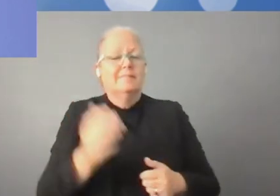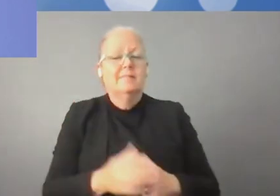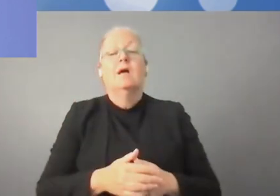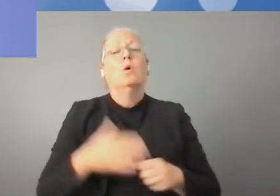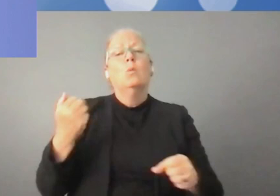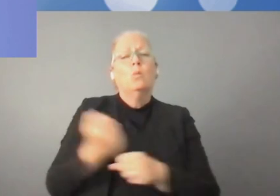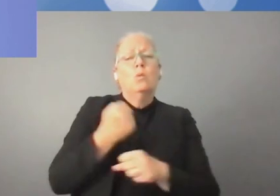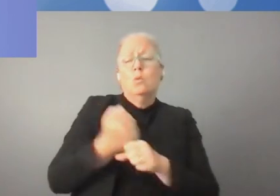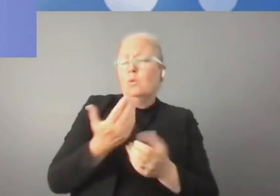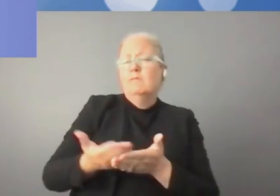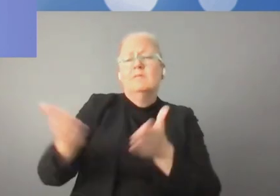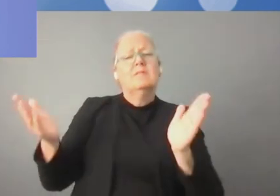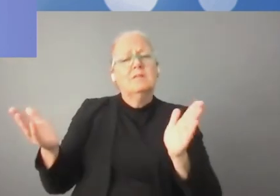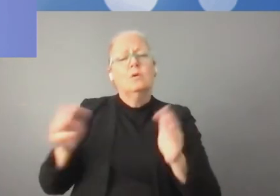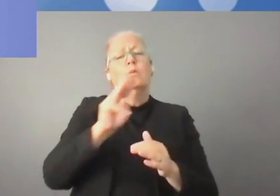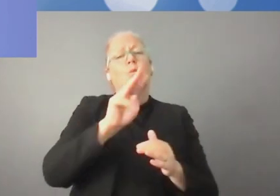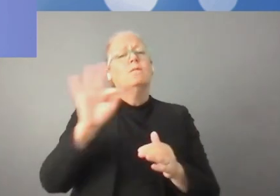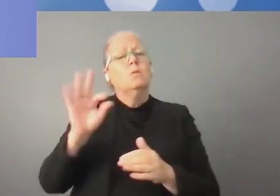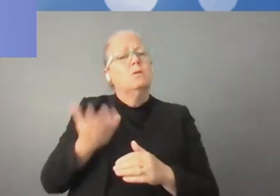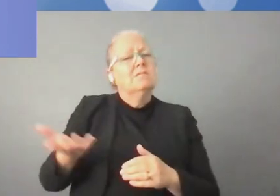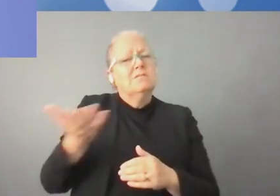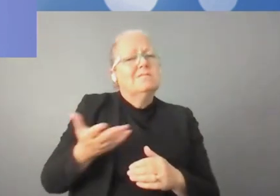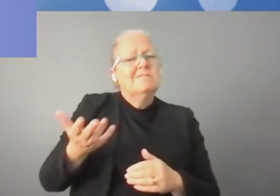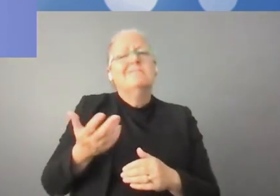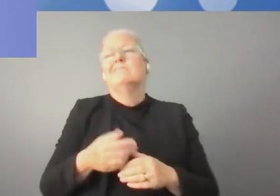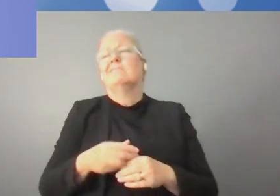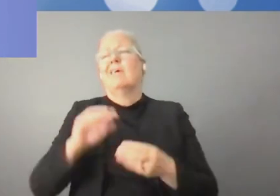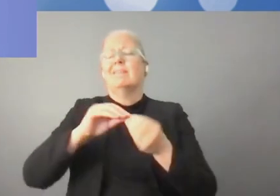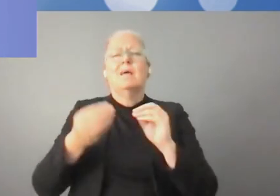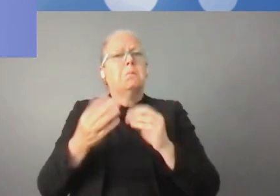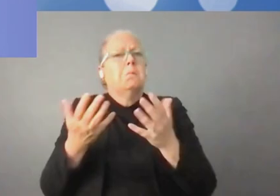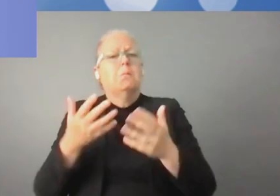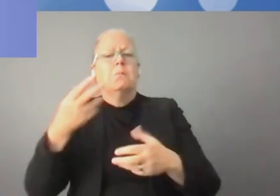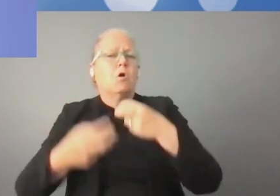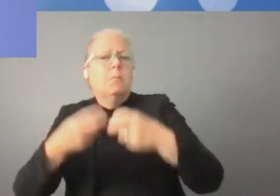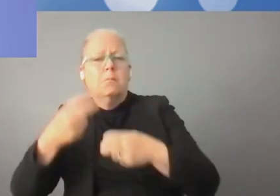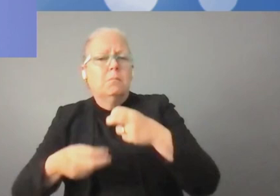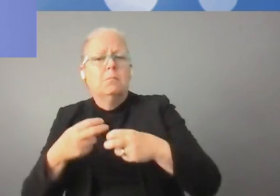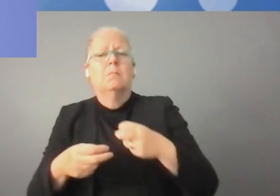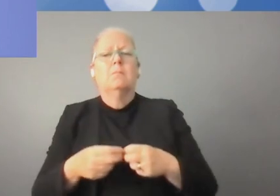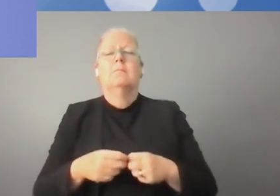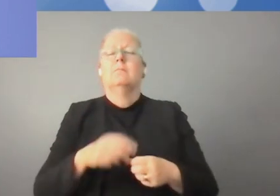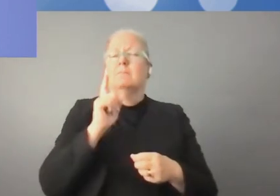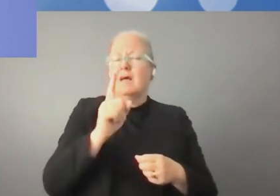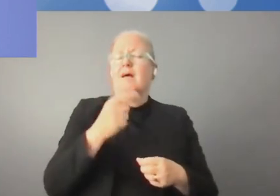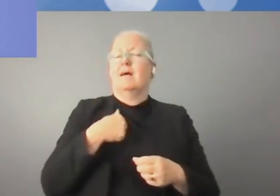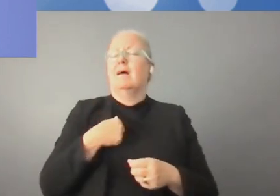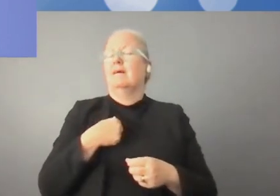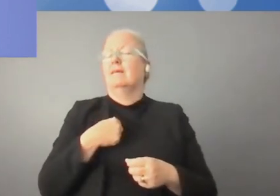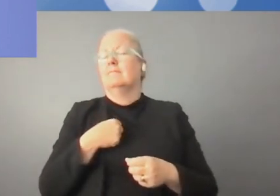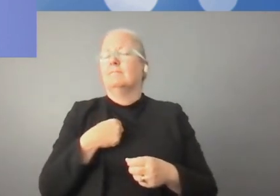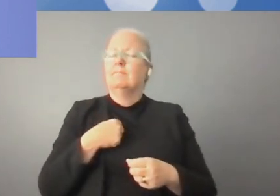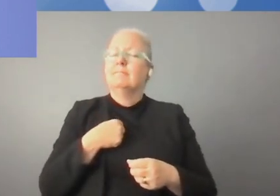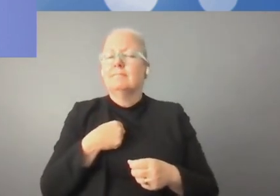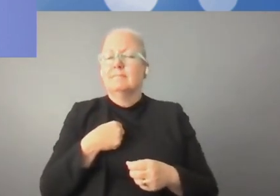artificielle et autres. Maintenant, d'autres défis qui concernent les cadres, les ressources humaines. Souvent,'est un domaine